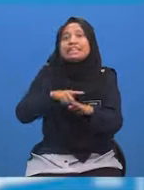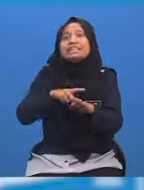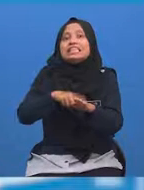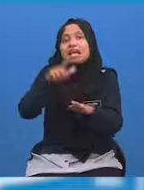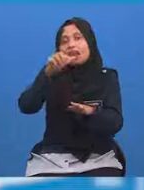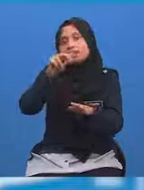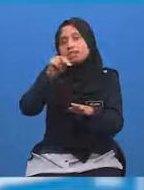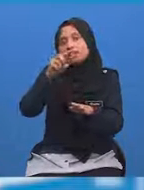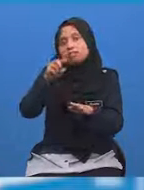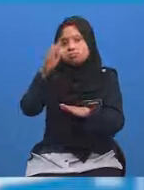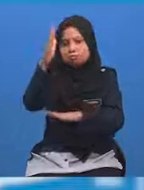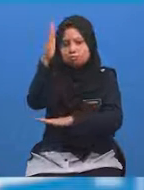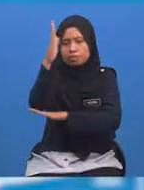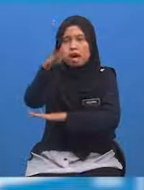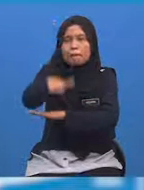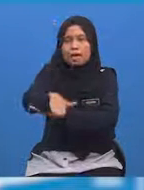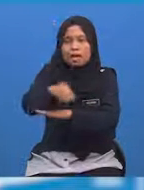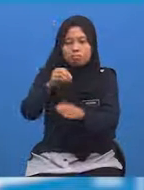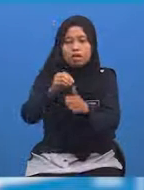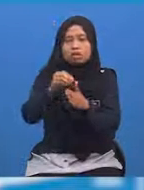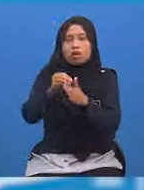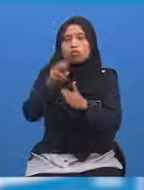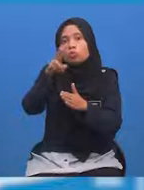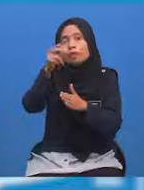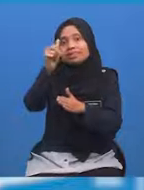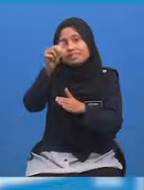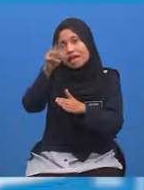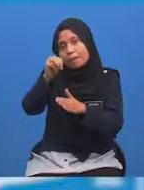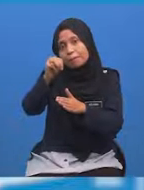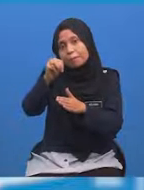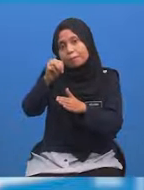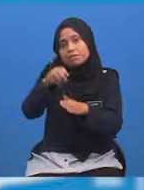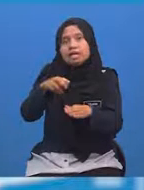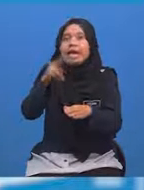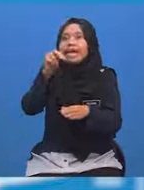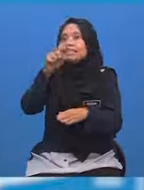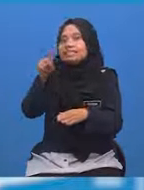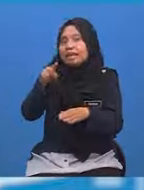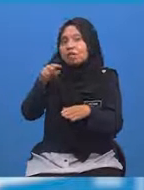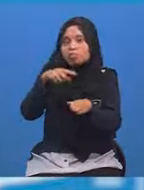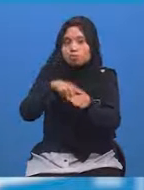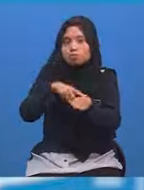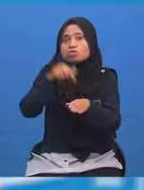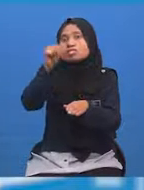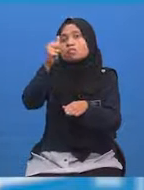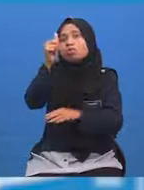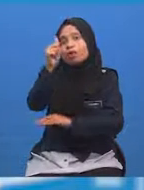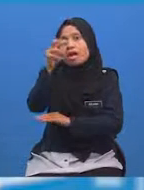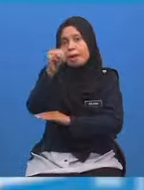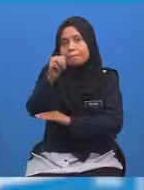adalah tengah malam Atau pukul 12am Manakala masa di New Zealand ialah 10am